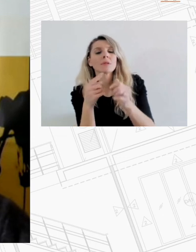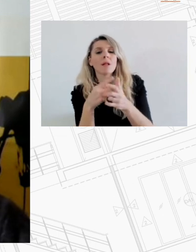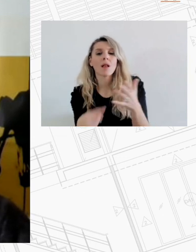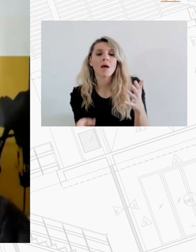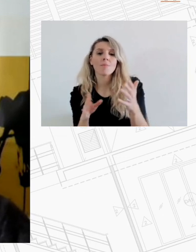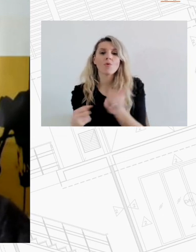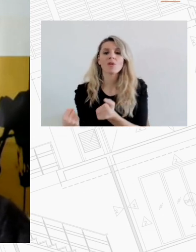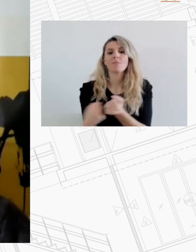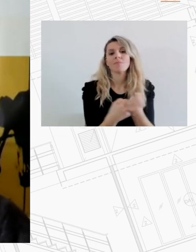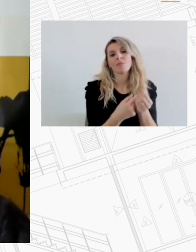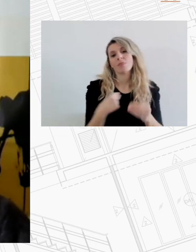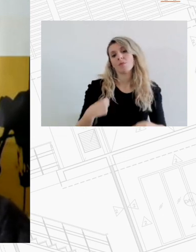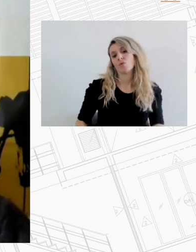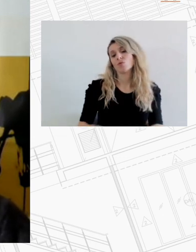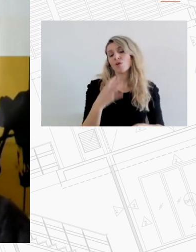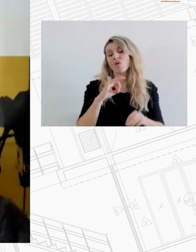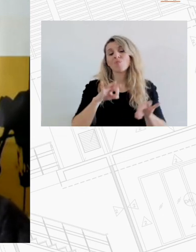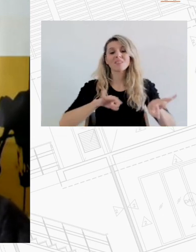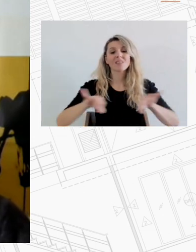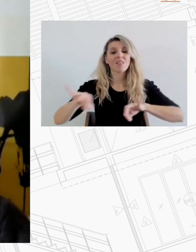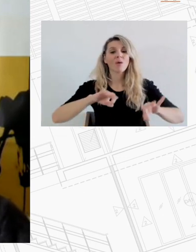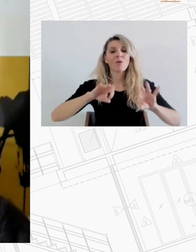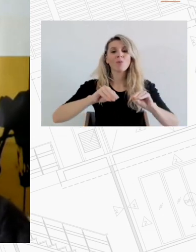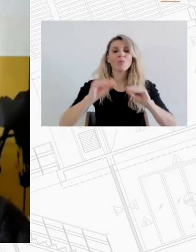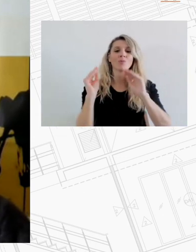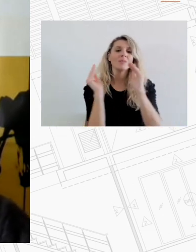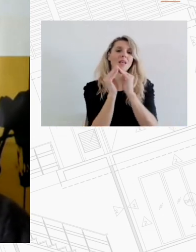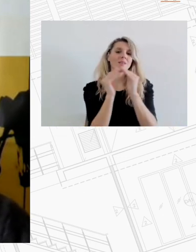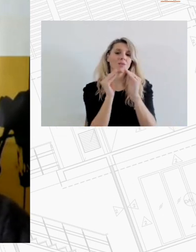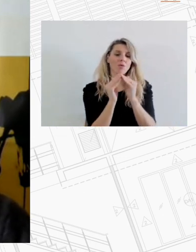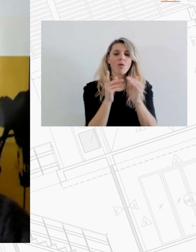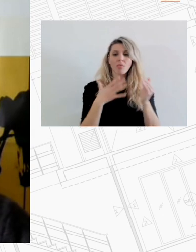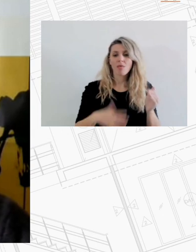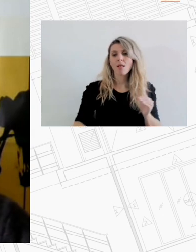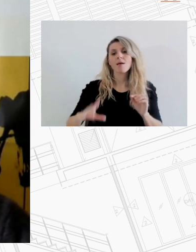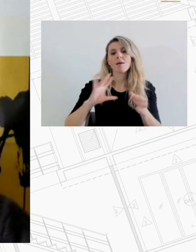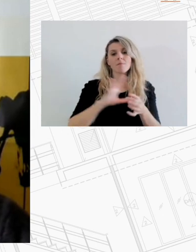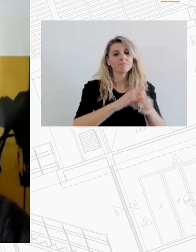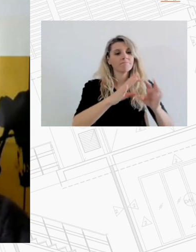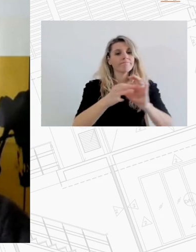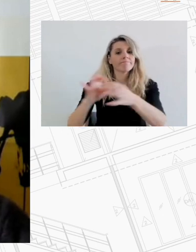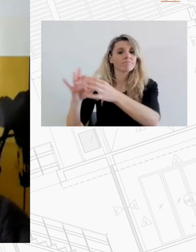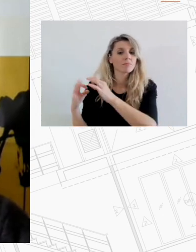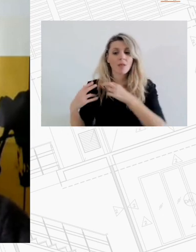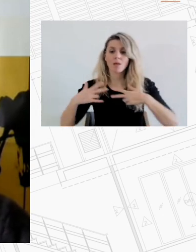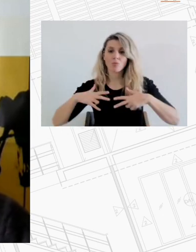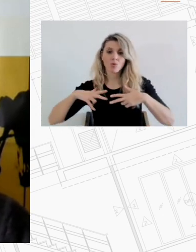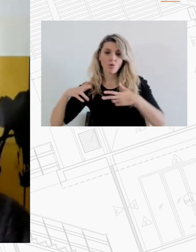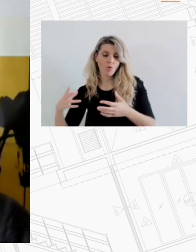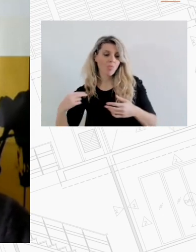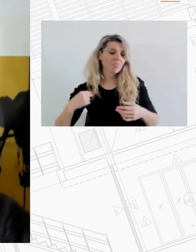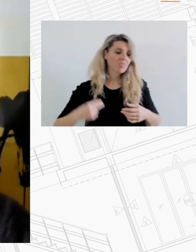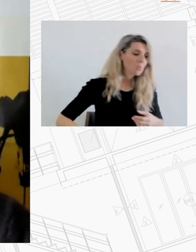να ξεκινήσουμε να έχουμε στεγαστική πολιτική απαιτείται συνεργασία πολλών επιπέδων δηλαδή υπουργείων τοπικής αυτοδιοίκησης